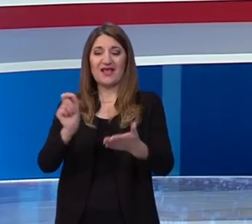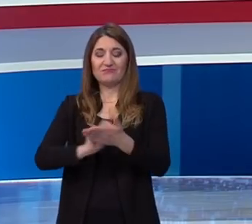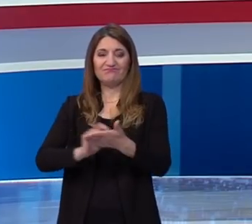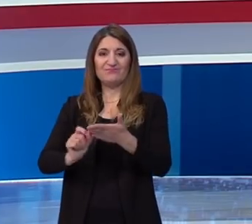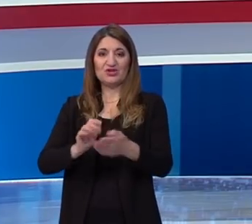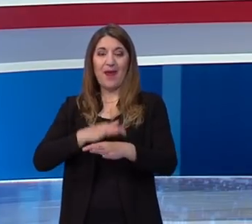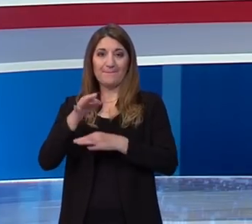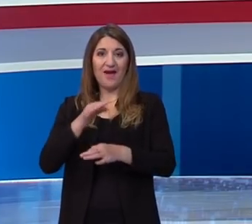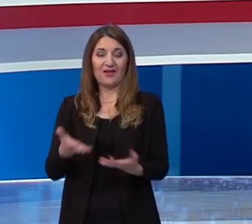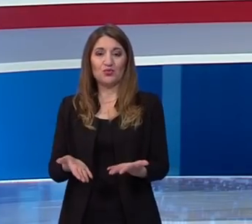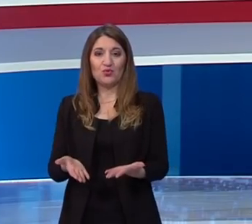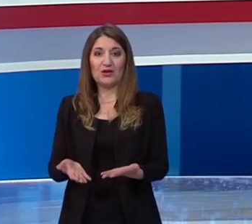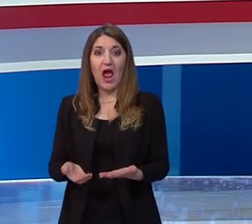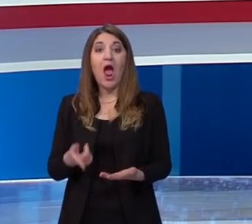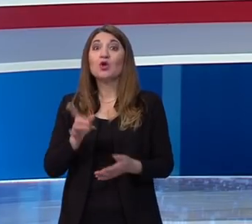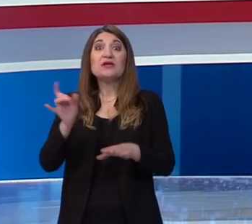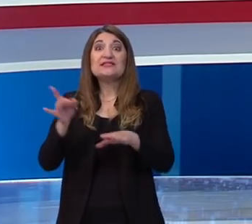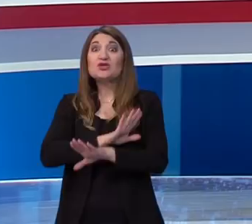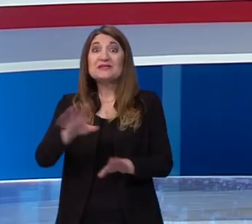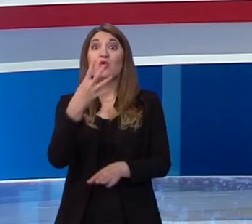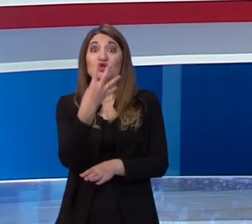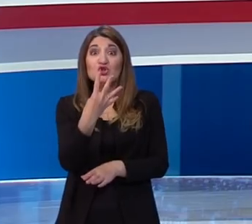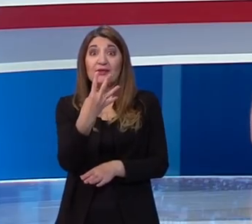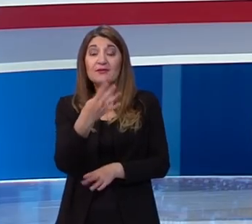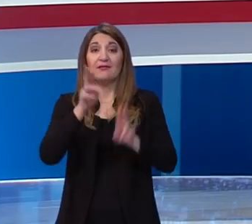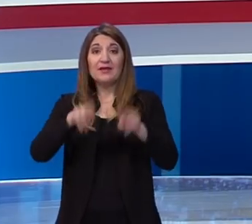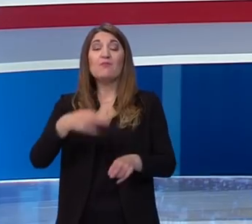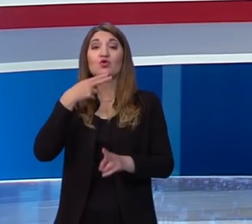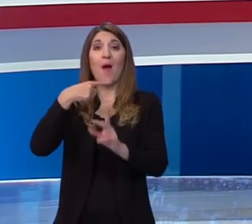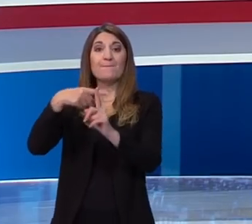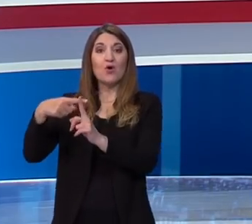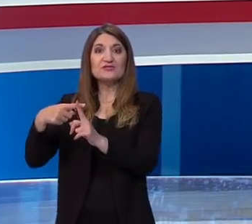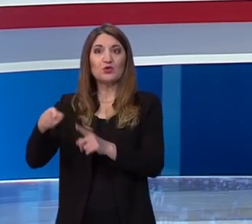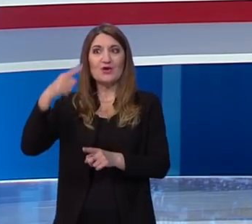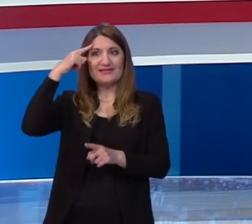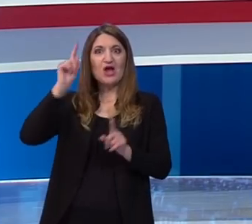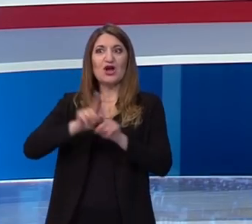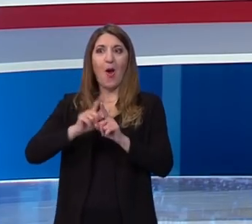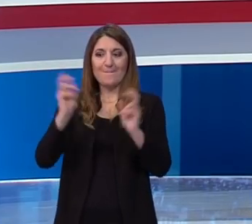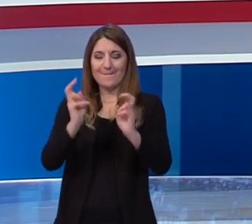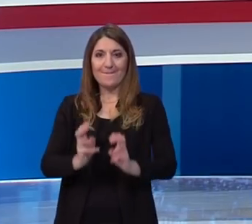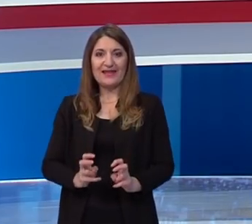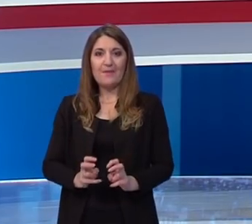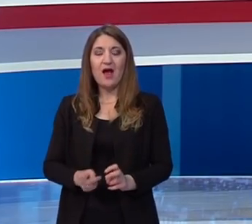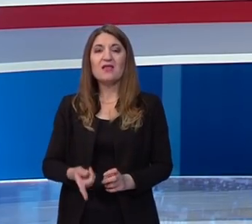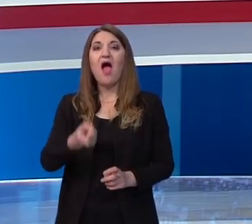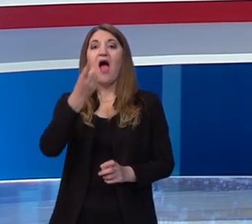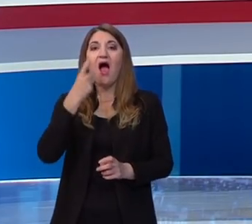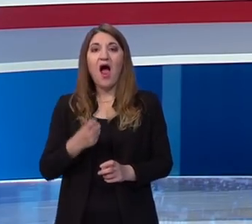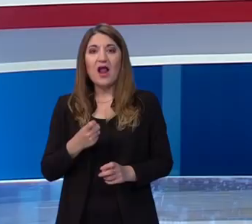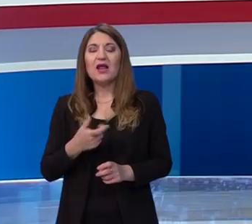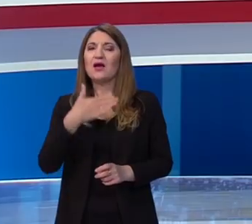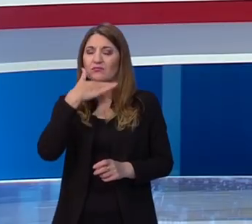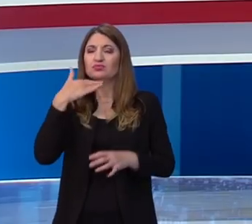po meni puka sreća što je samo četiri učenika pozitivno. Takav je trend padano u situaciji da je puno